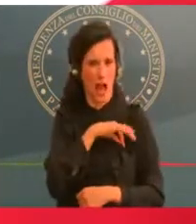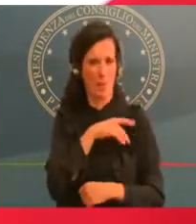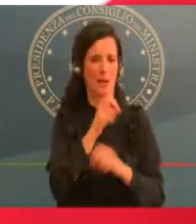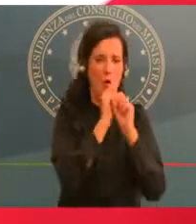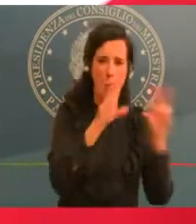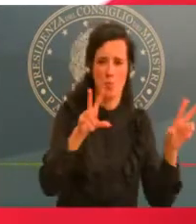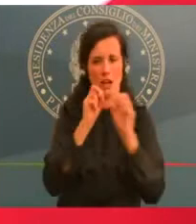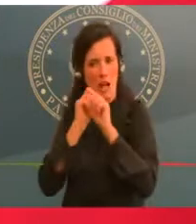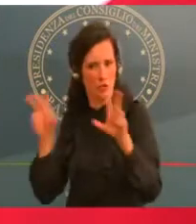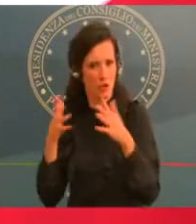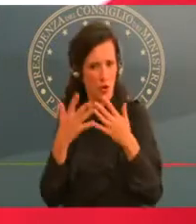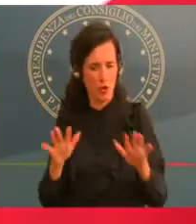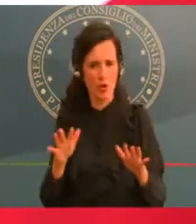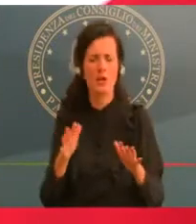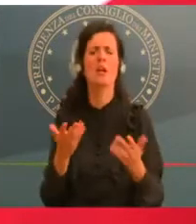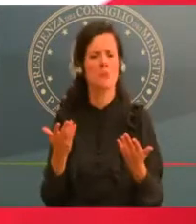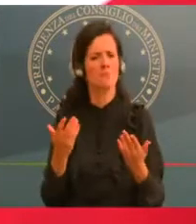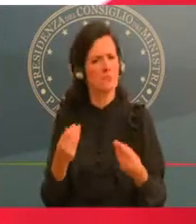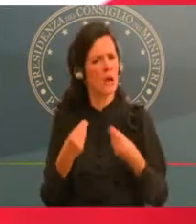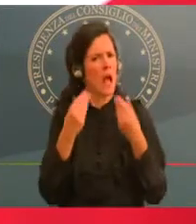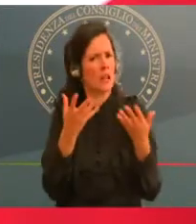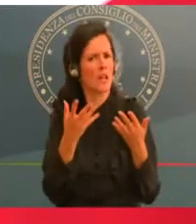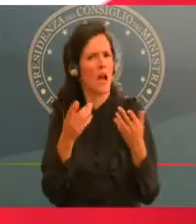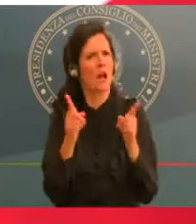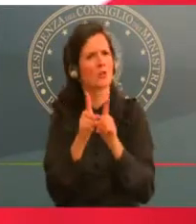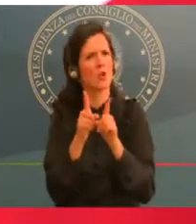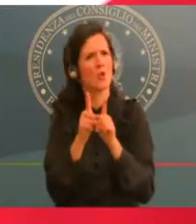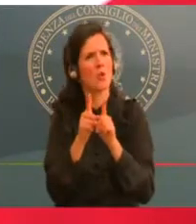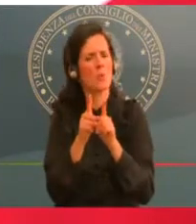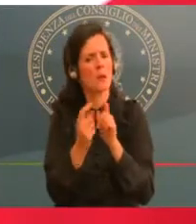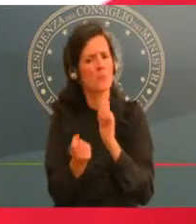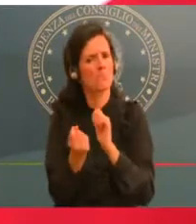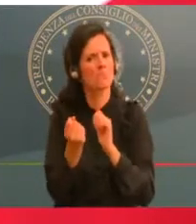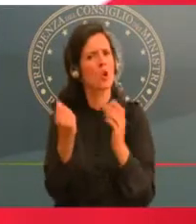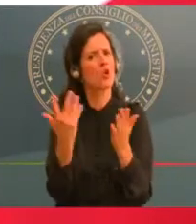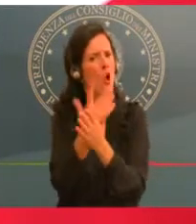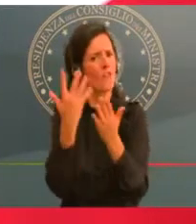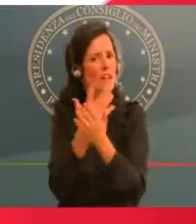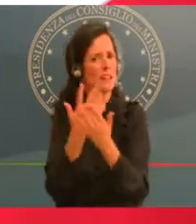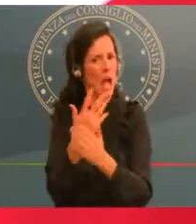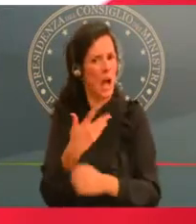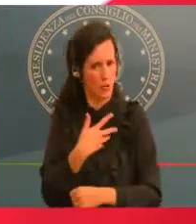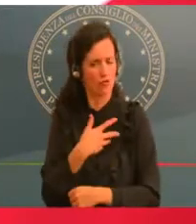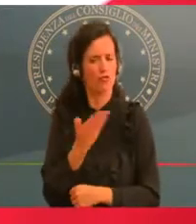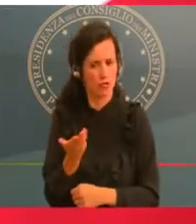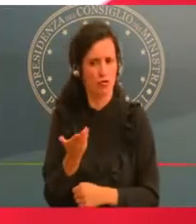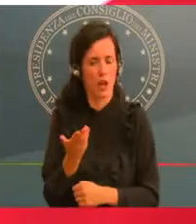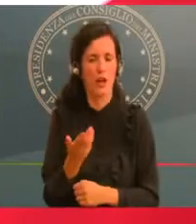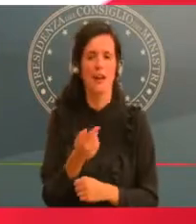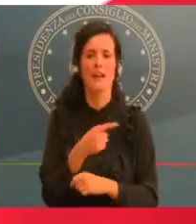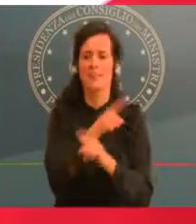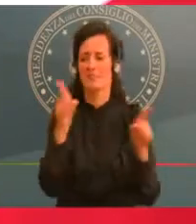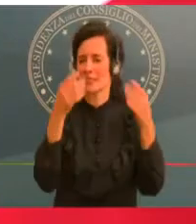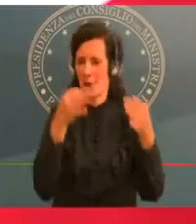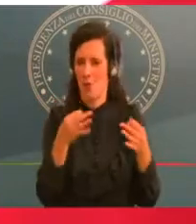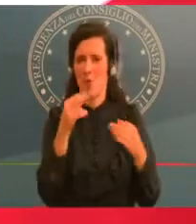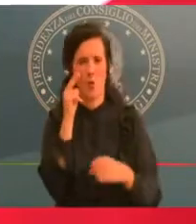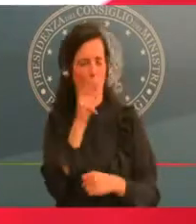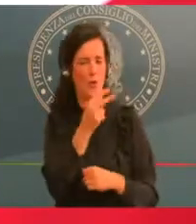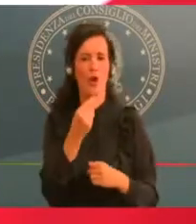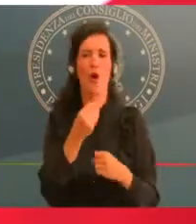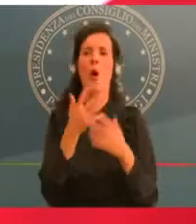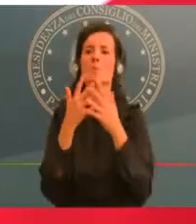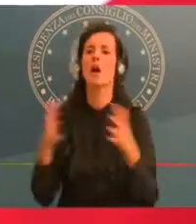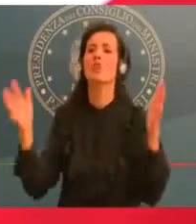maggioranza le forze di maggioranza hanno votato alcuni impegni contenuti in una risoluzione